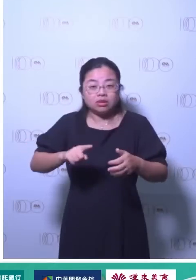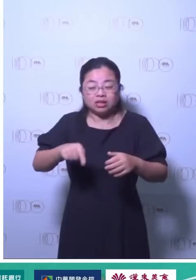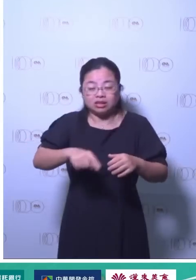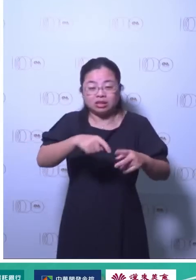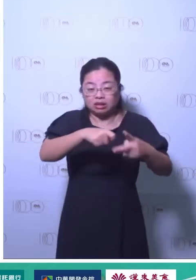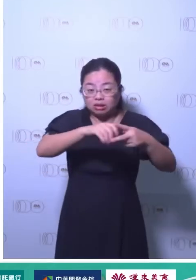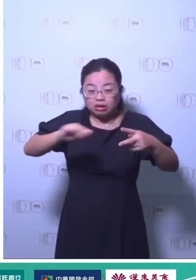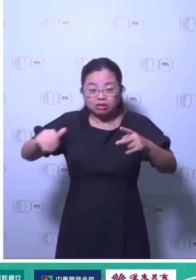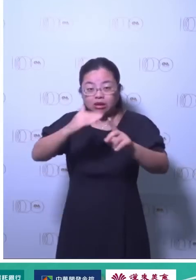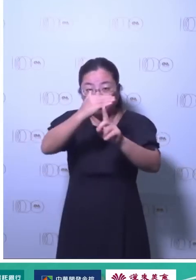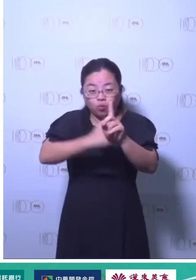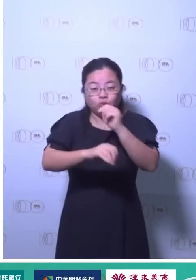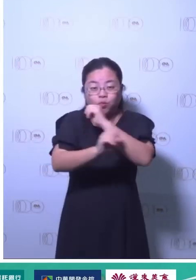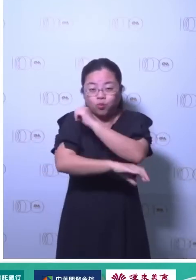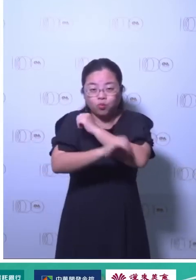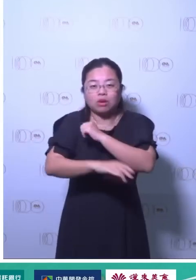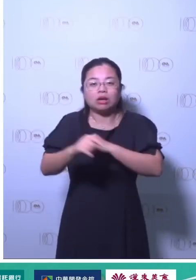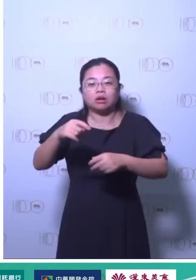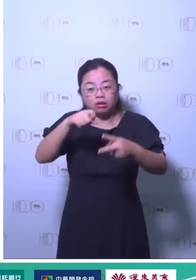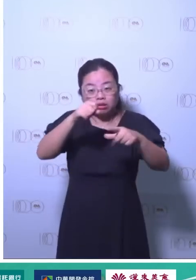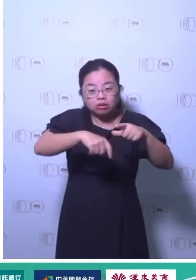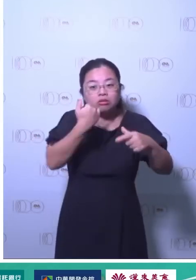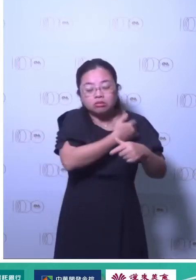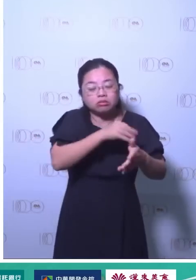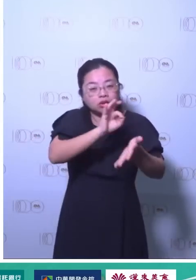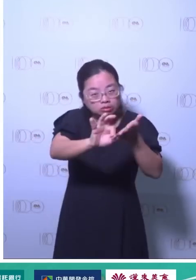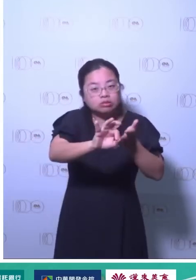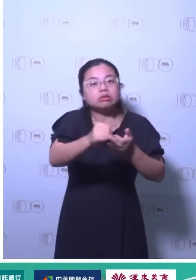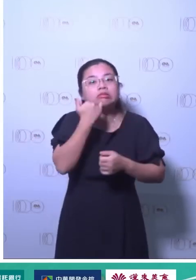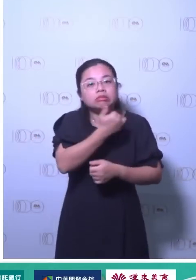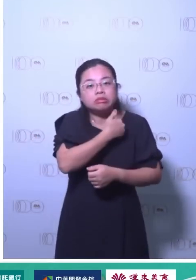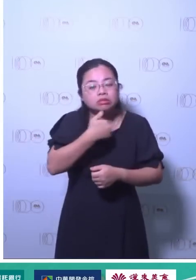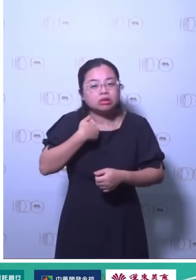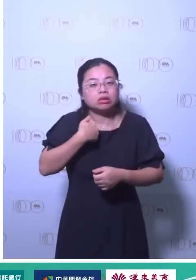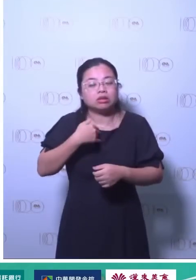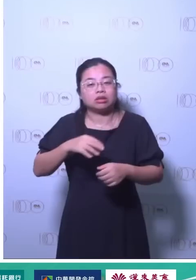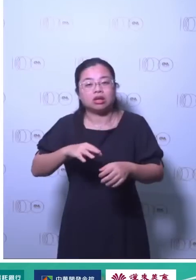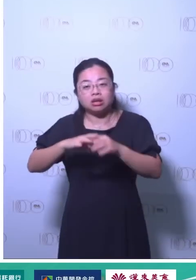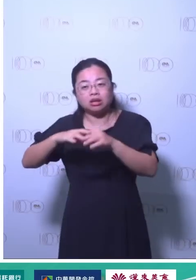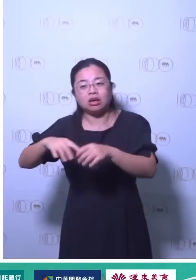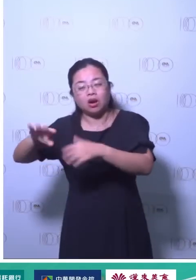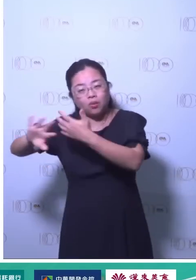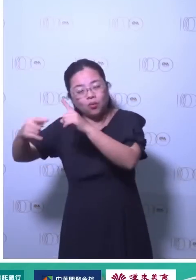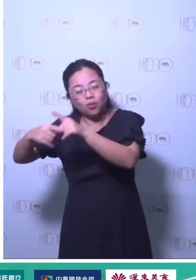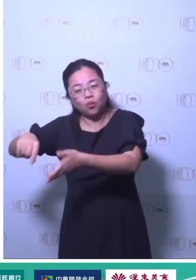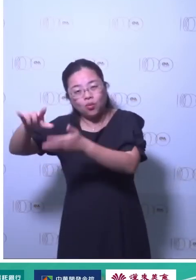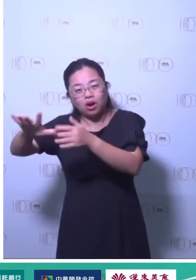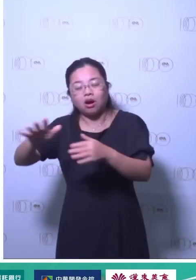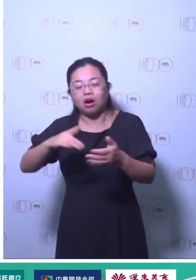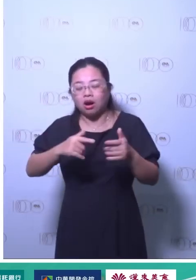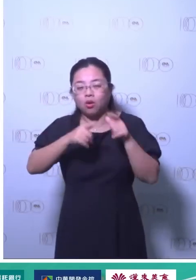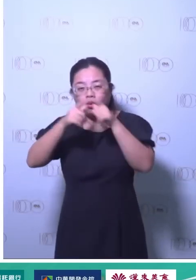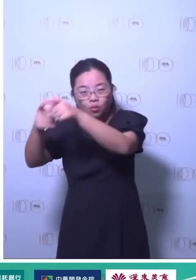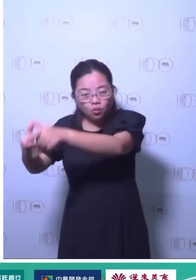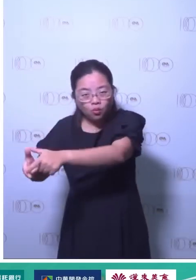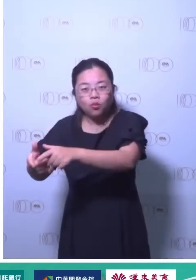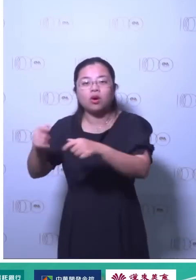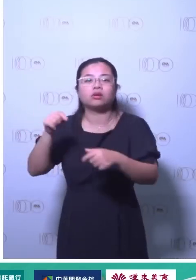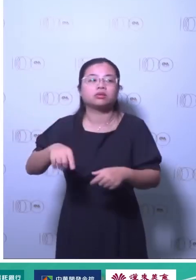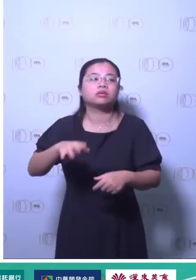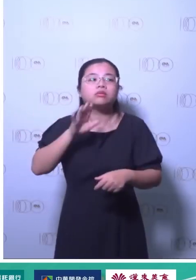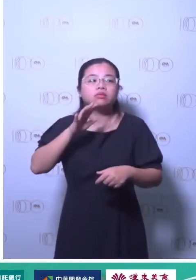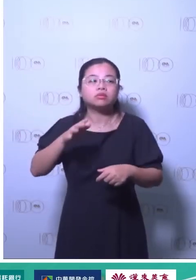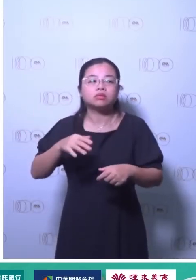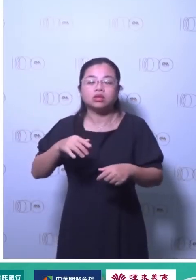说从中去获得比如说交易的好处或者是可以去炒作一些什么我们一直在强调的是这一些